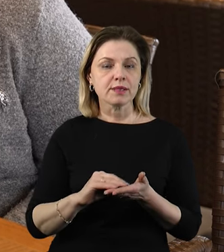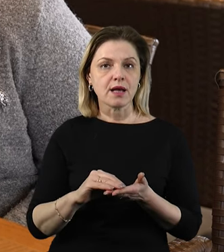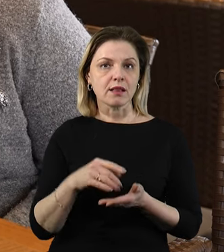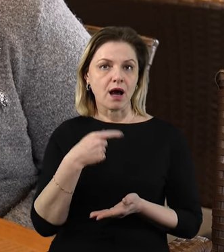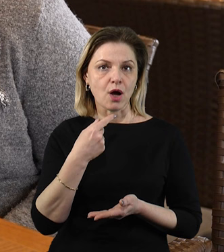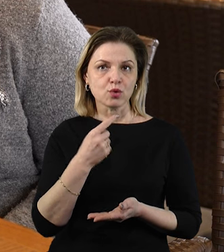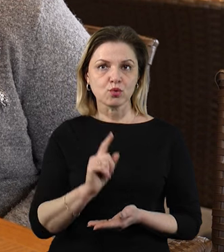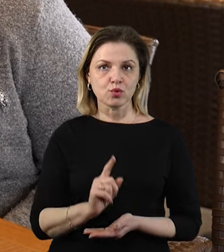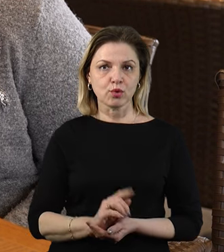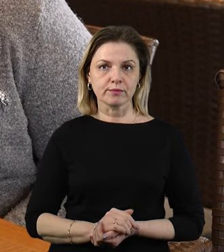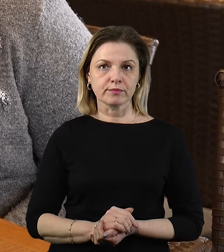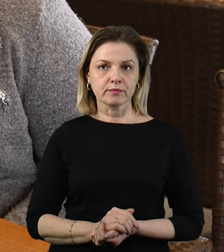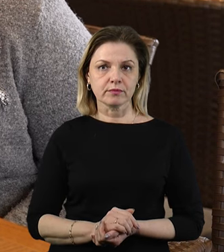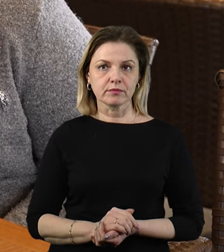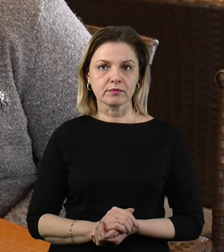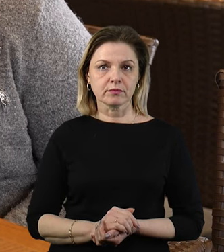кажу, ну,